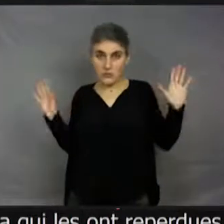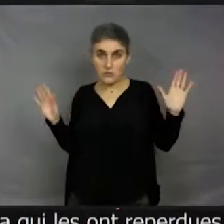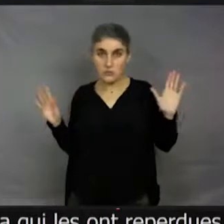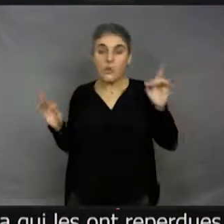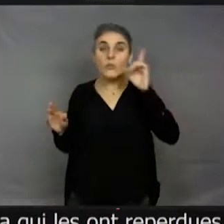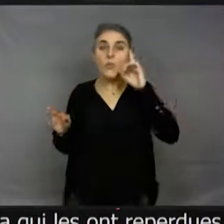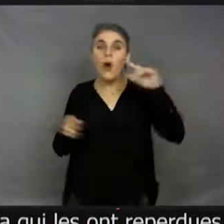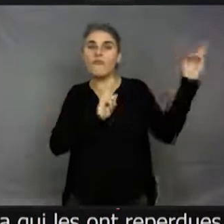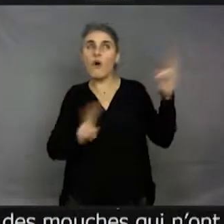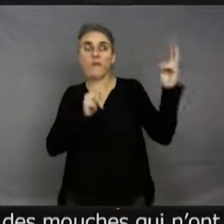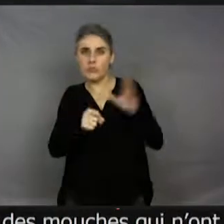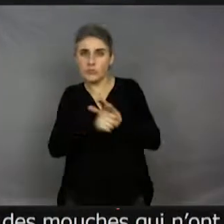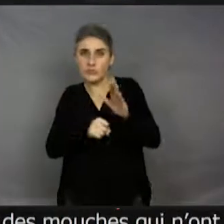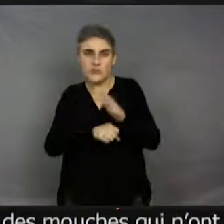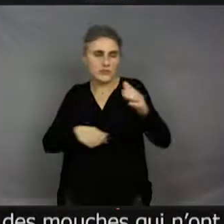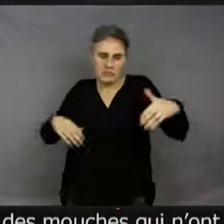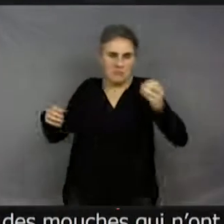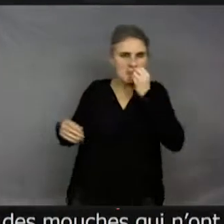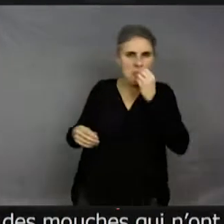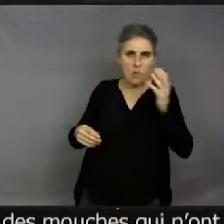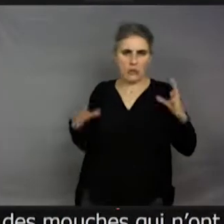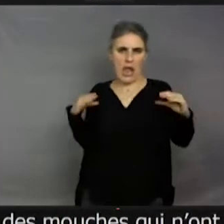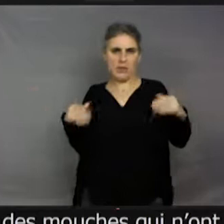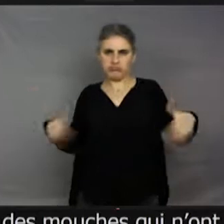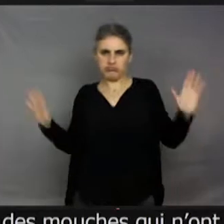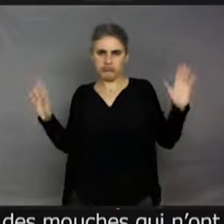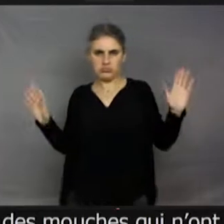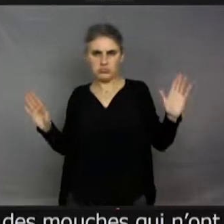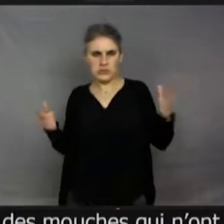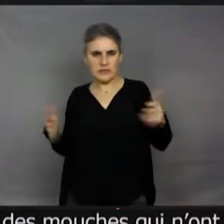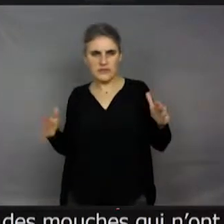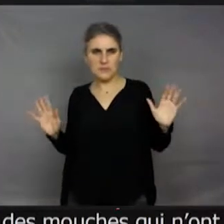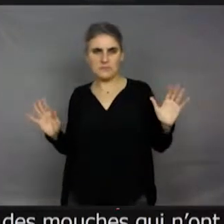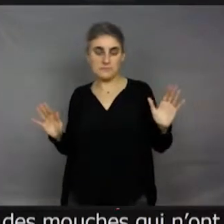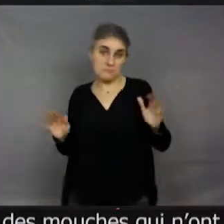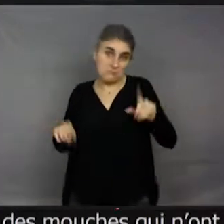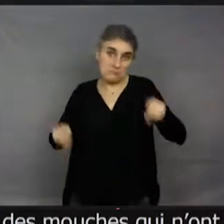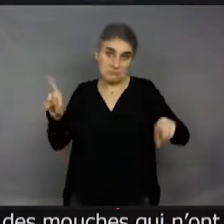devenu un problème. Du coup, il y des mouches sans ailes sur certaines îles.